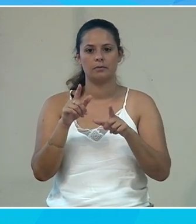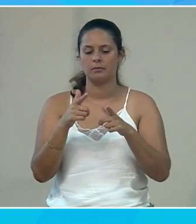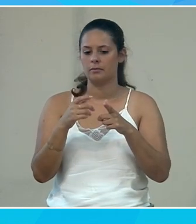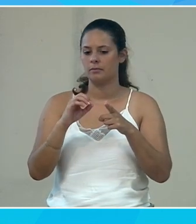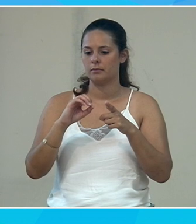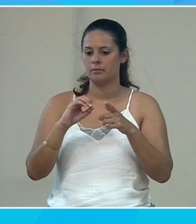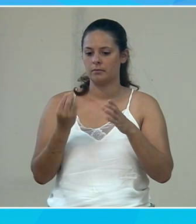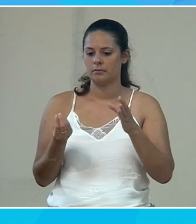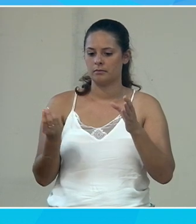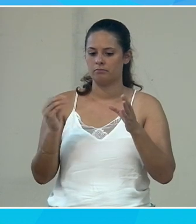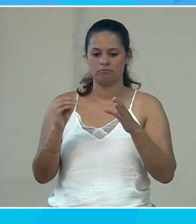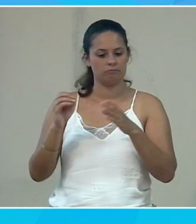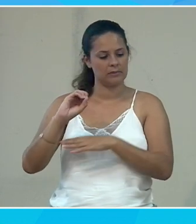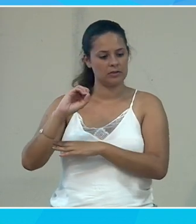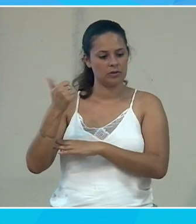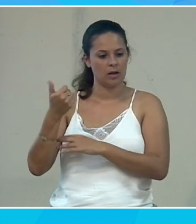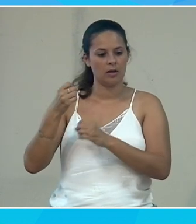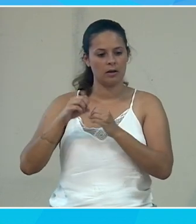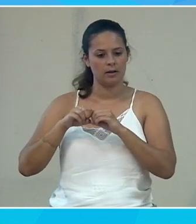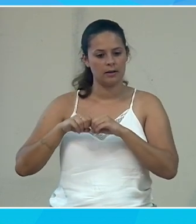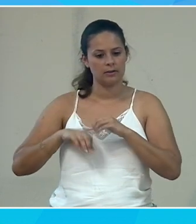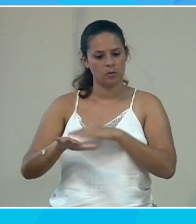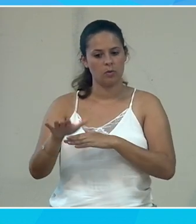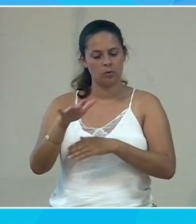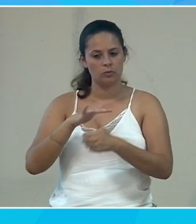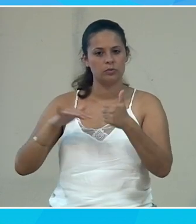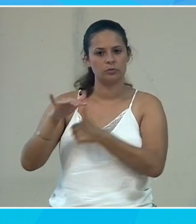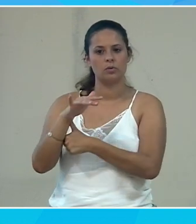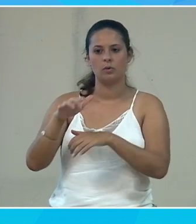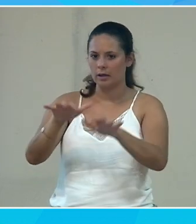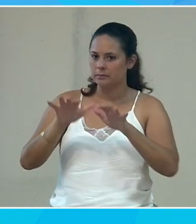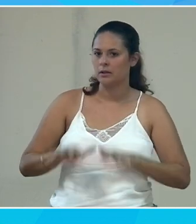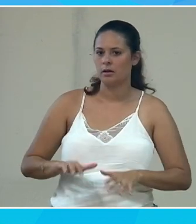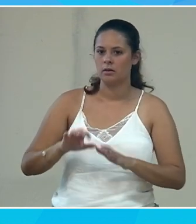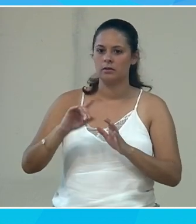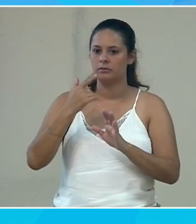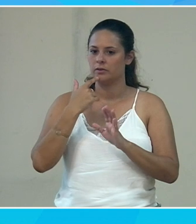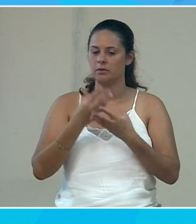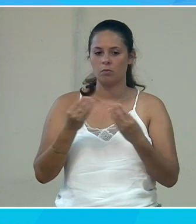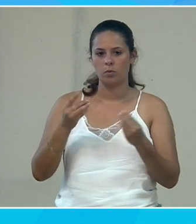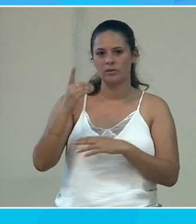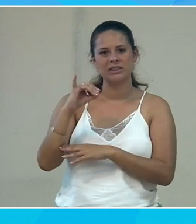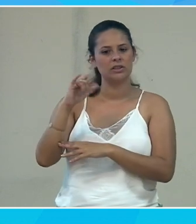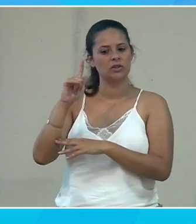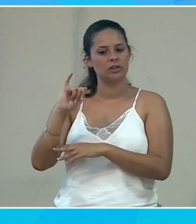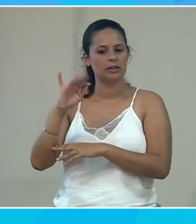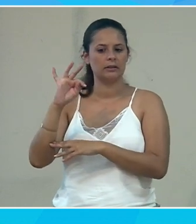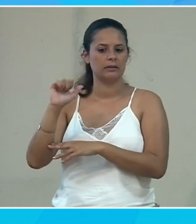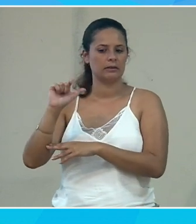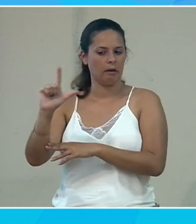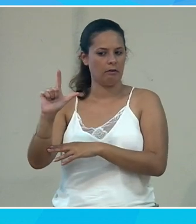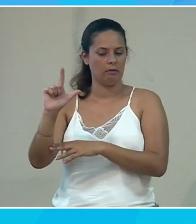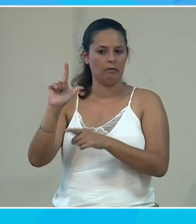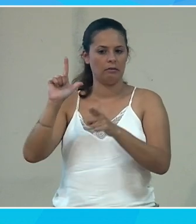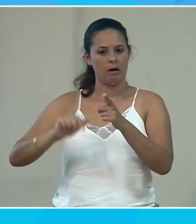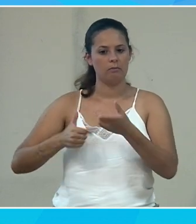parce que dans le monde digital, les réseaux sociaux, les administrations qui deviennent maintenant digitales, beaucoup aussi, il faut être capable quelque part de